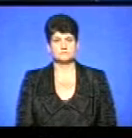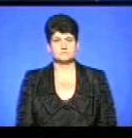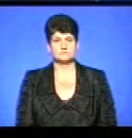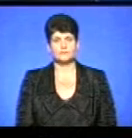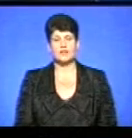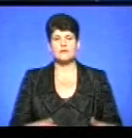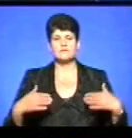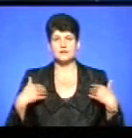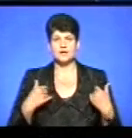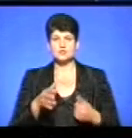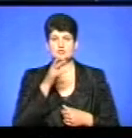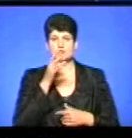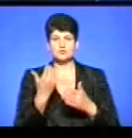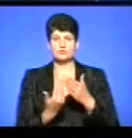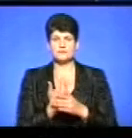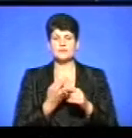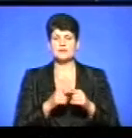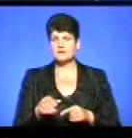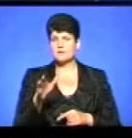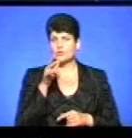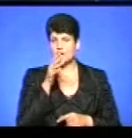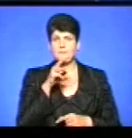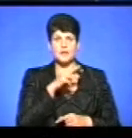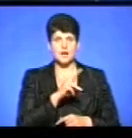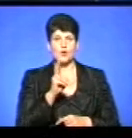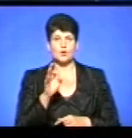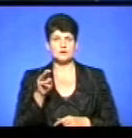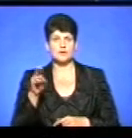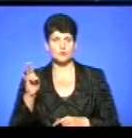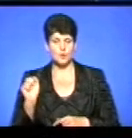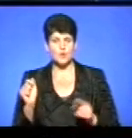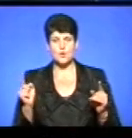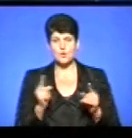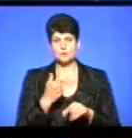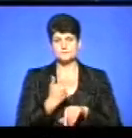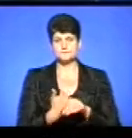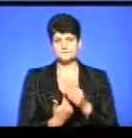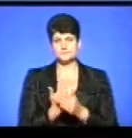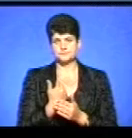Вітаю, час новин. Оцій порі з вами Марія Котенко. Коротко про головне.